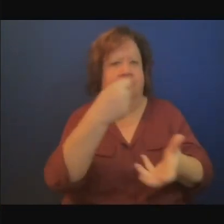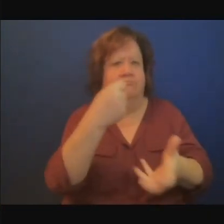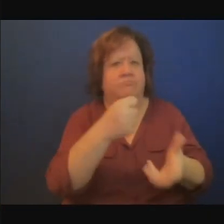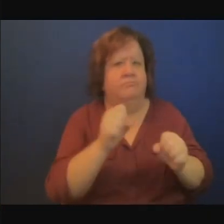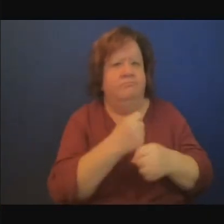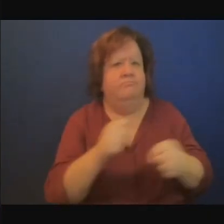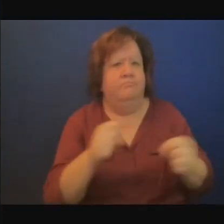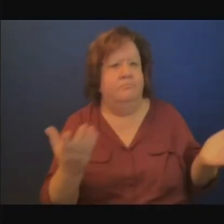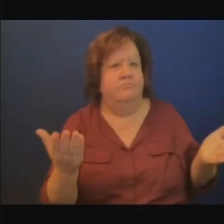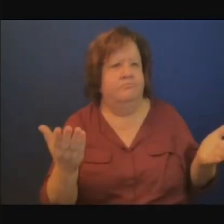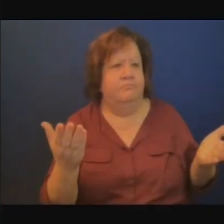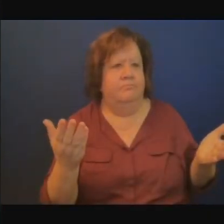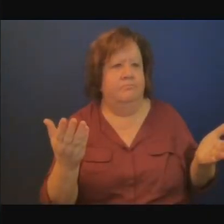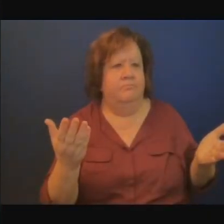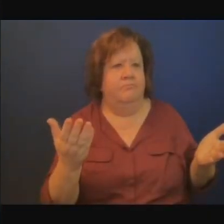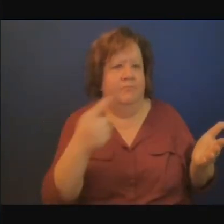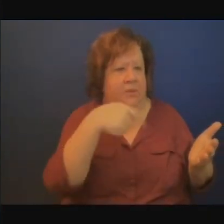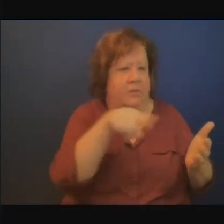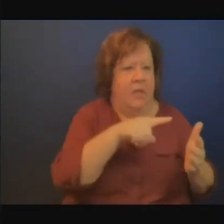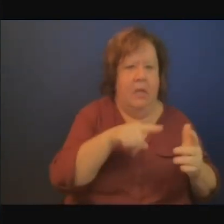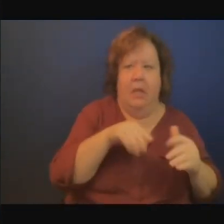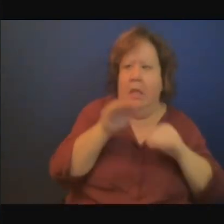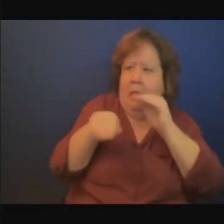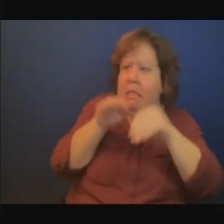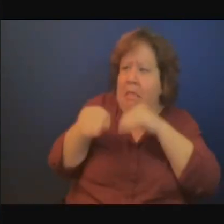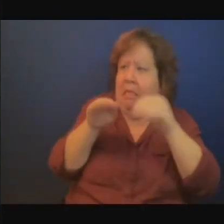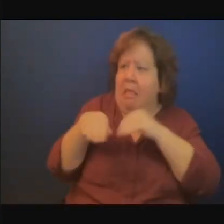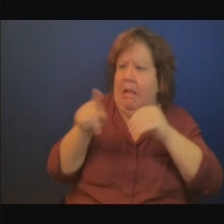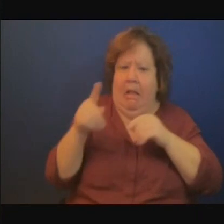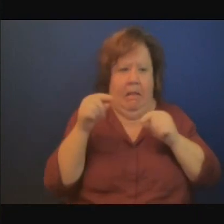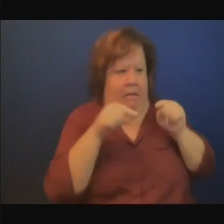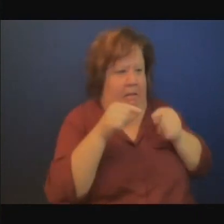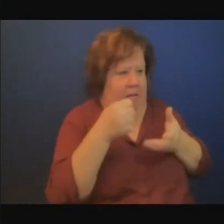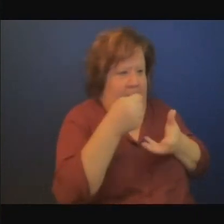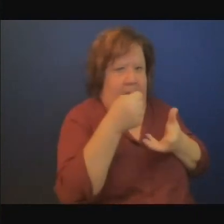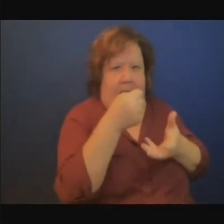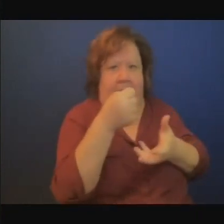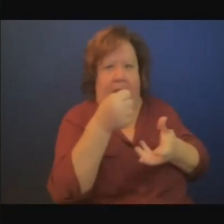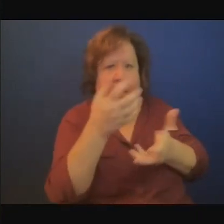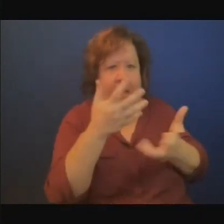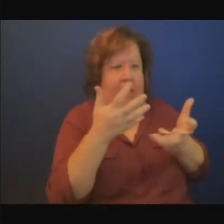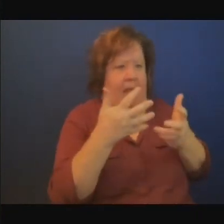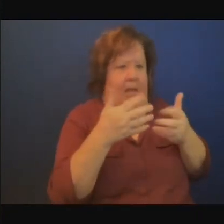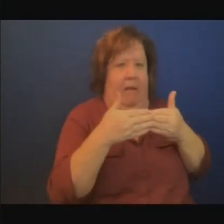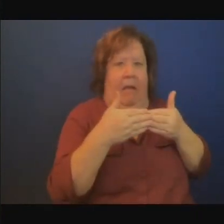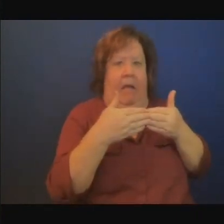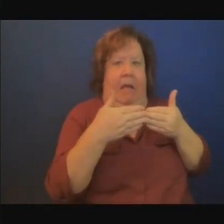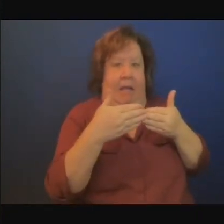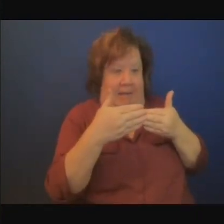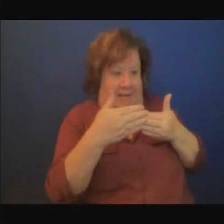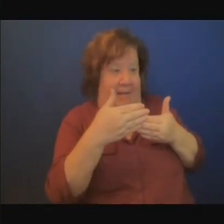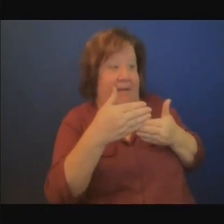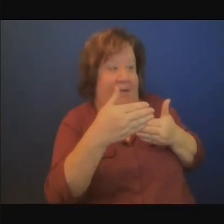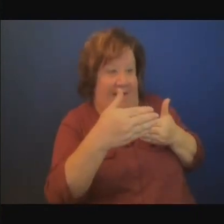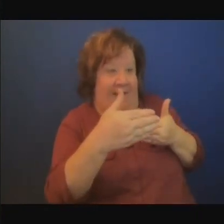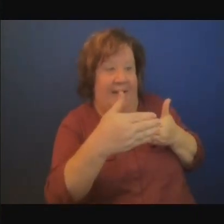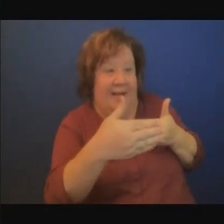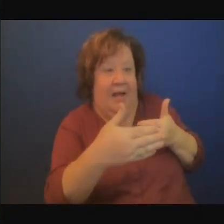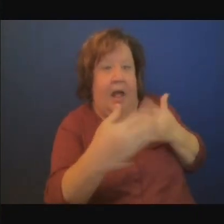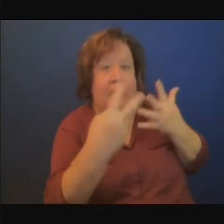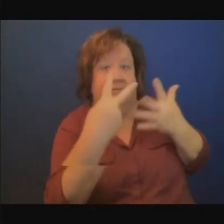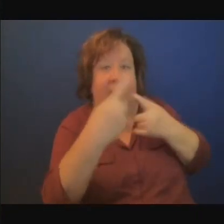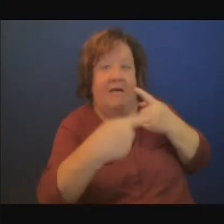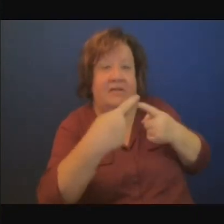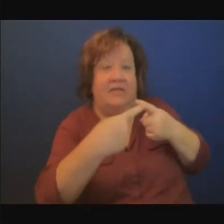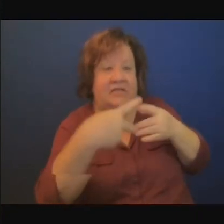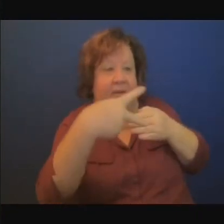mécanisme où les banques locales ont fait des prêts pour 7 ans mais au bout de la première période de 7 ans le gouvernement